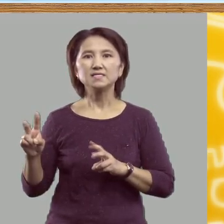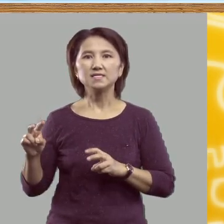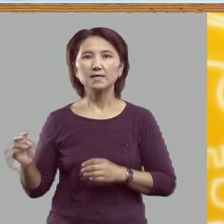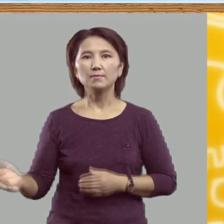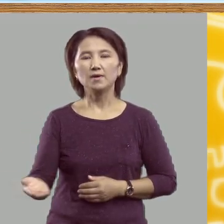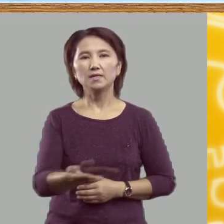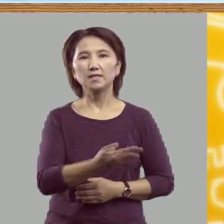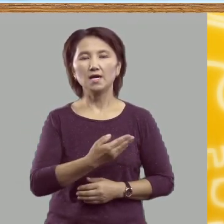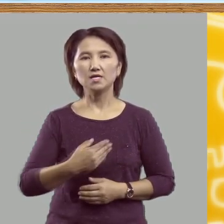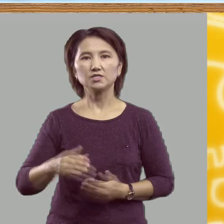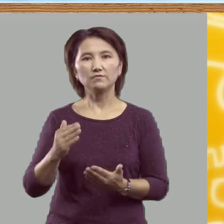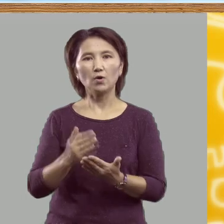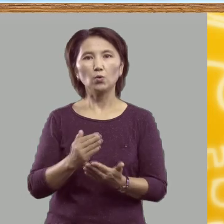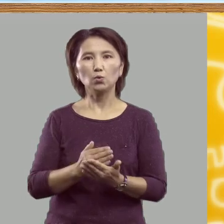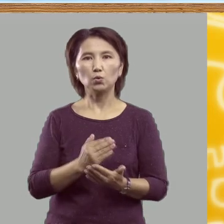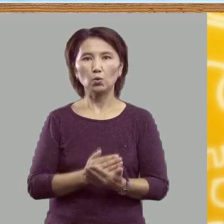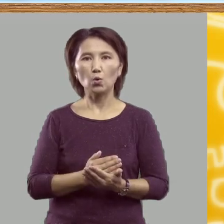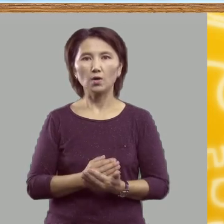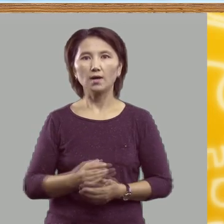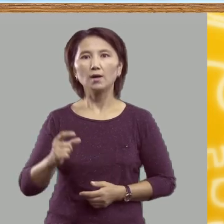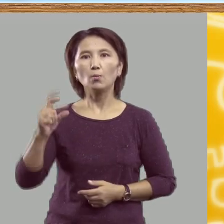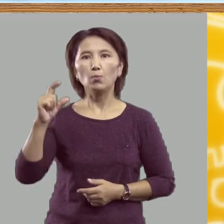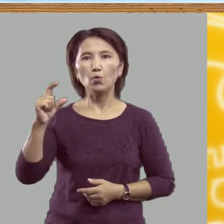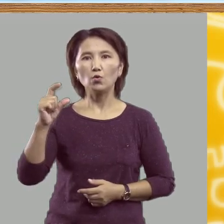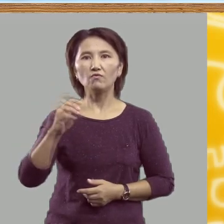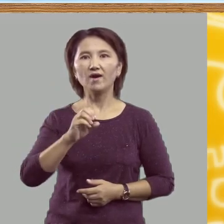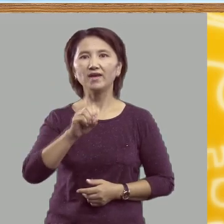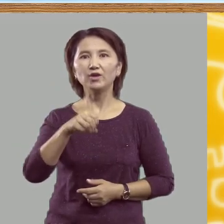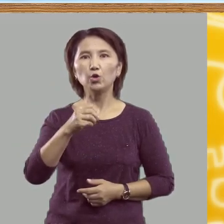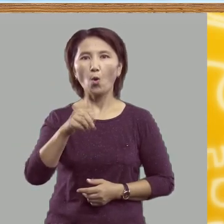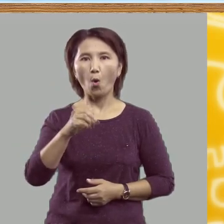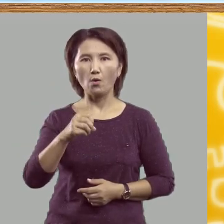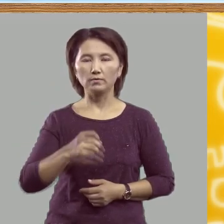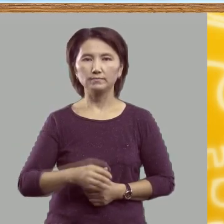нашего урока – буква Ё.